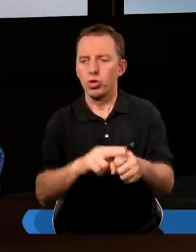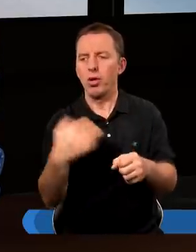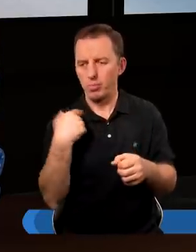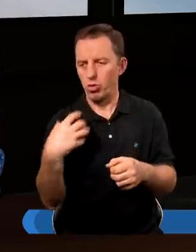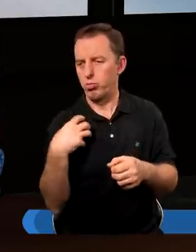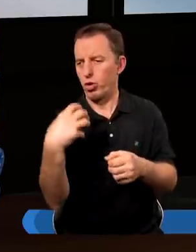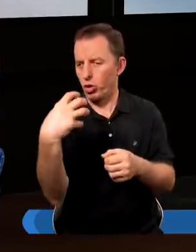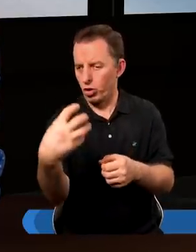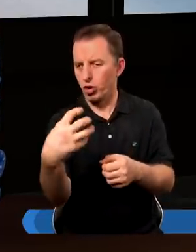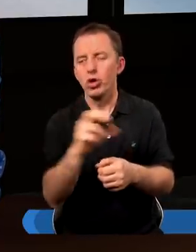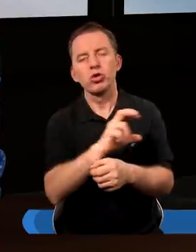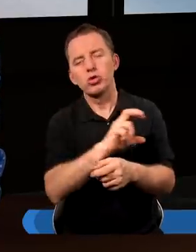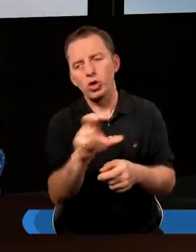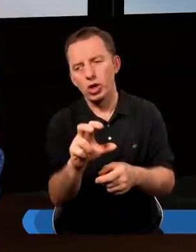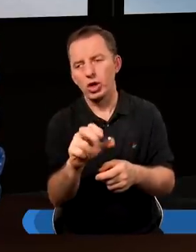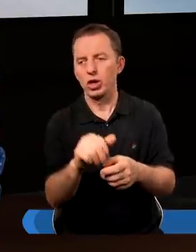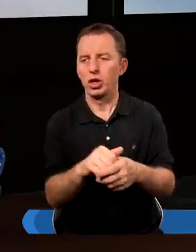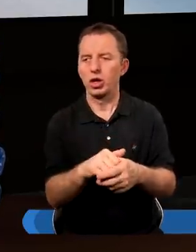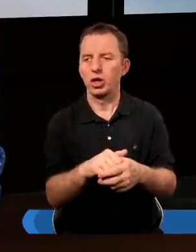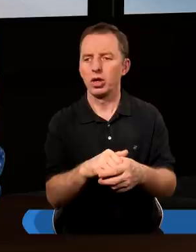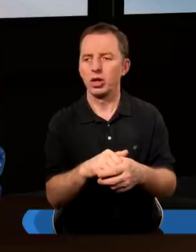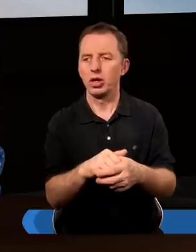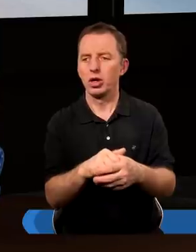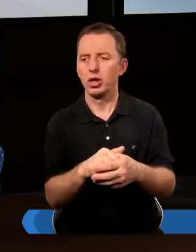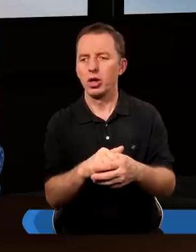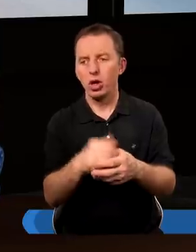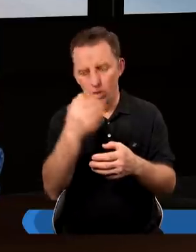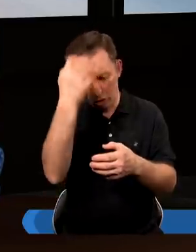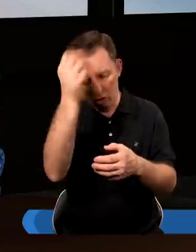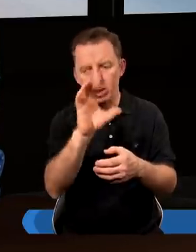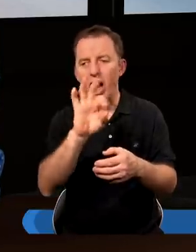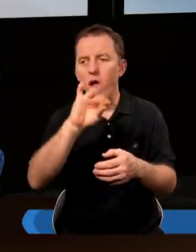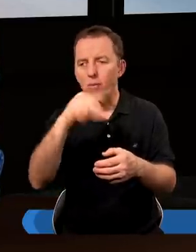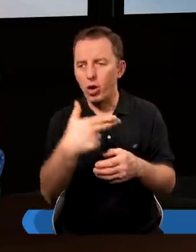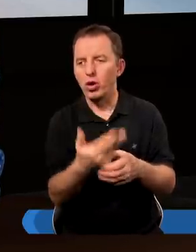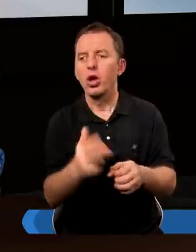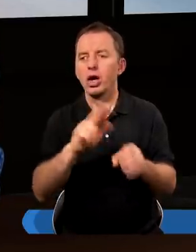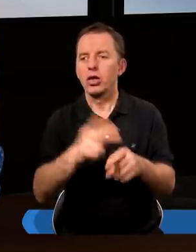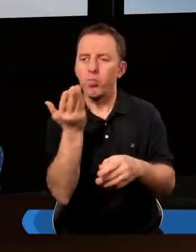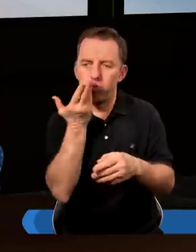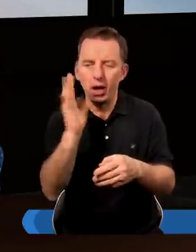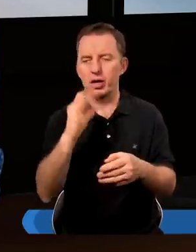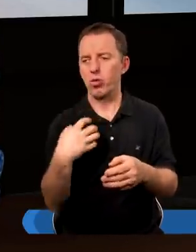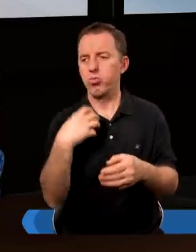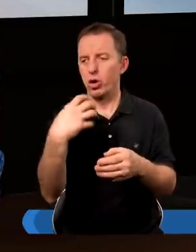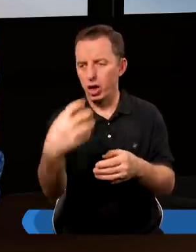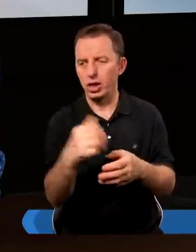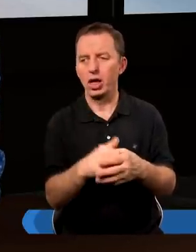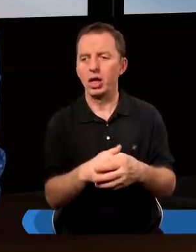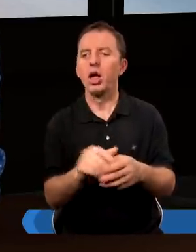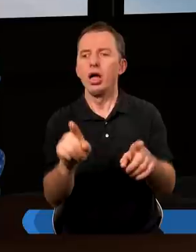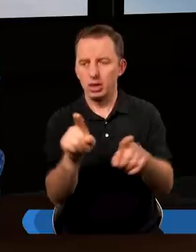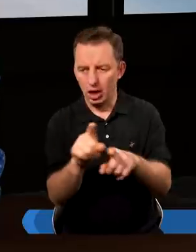był bogatym, czy król Salomon, który był bardzo bogaty,